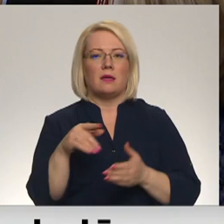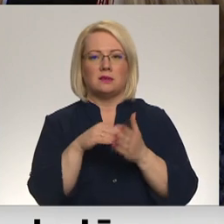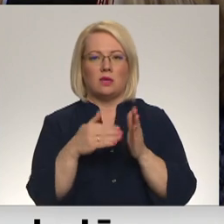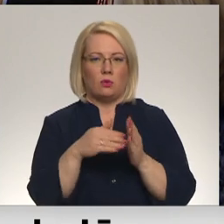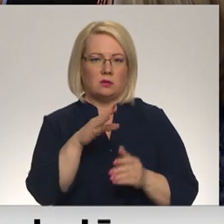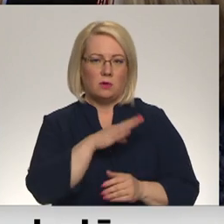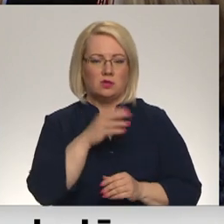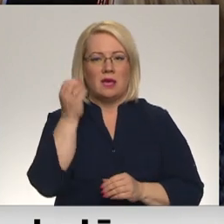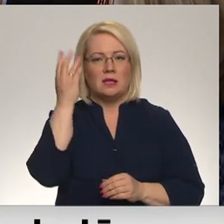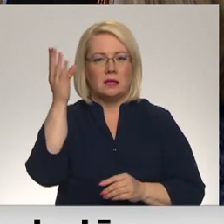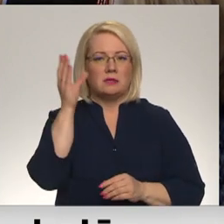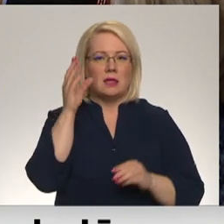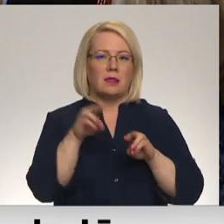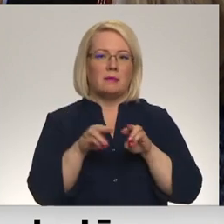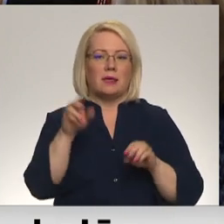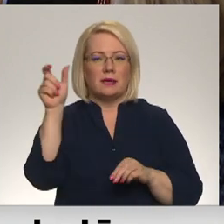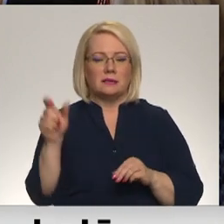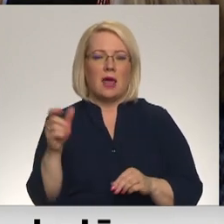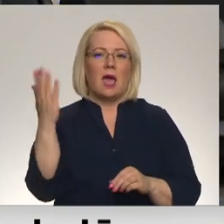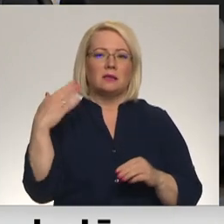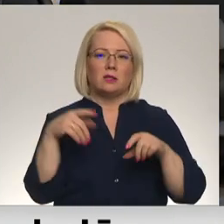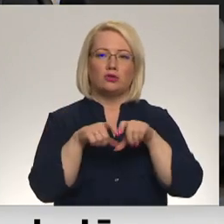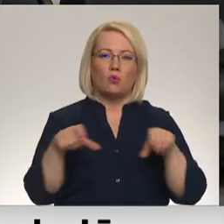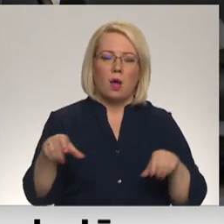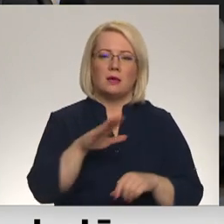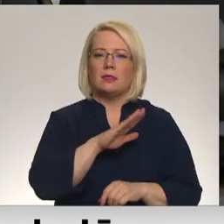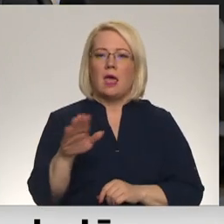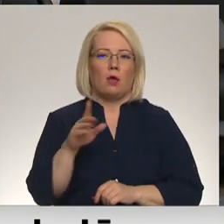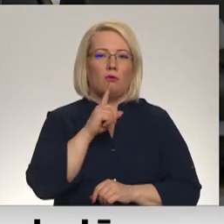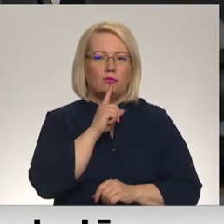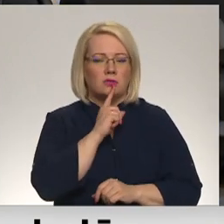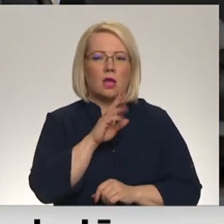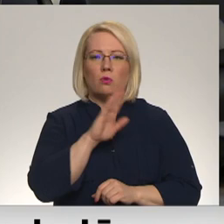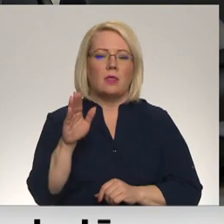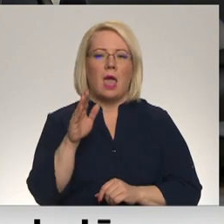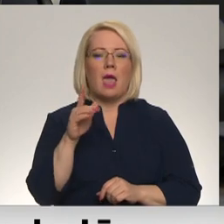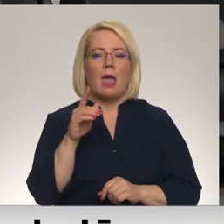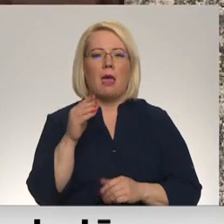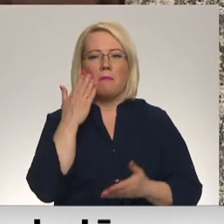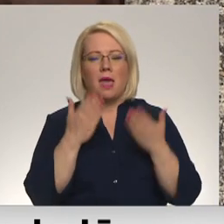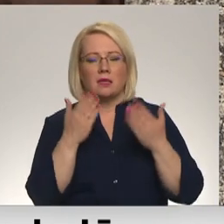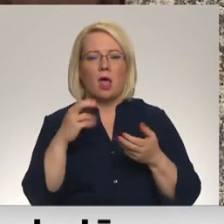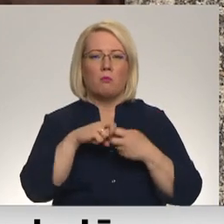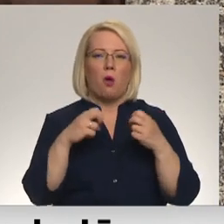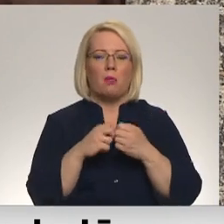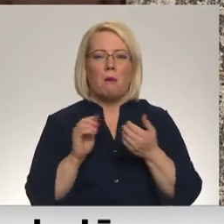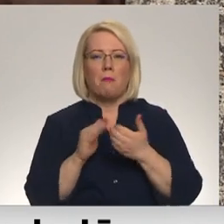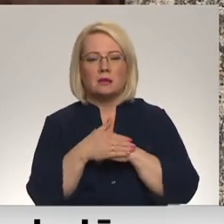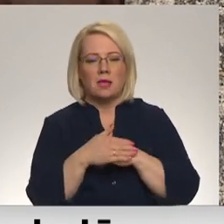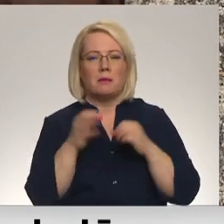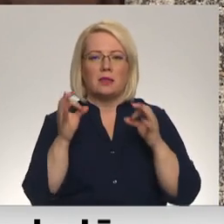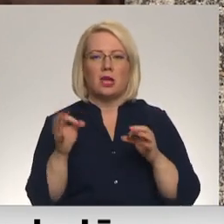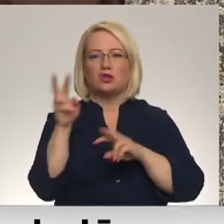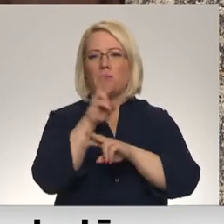Izglītības un zinātnes ministri aicina skolas pirmkārt neklusēt un nemēģināt paslaucīt problēmu zem paklāju, bet meklēt palīdzību, ja